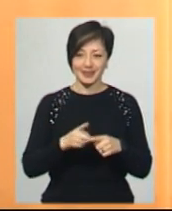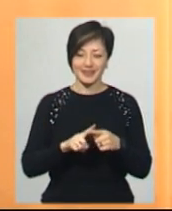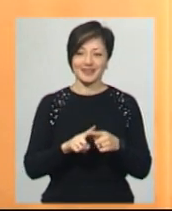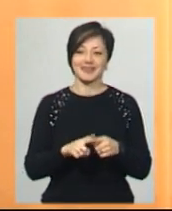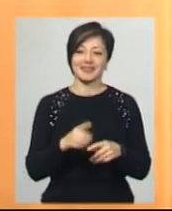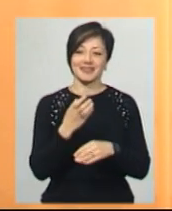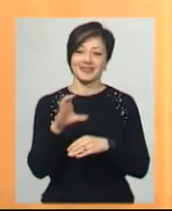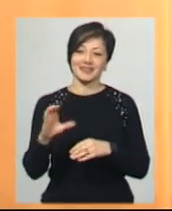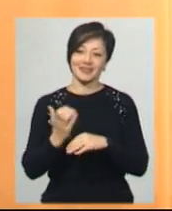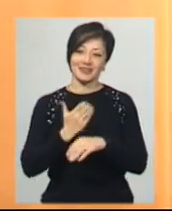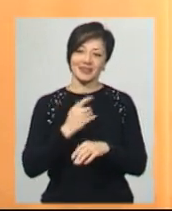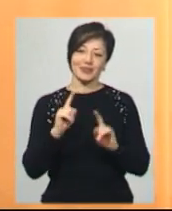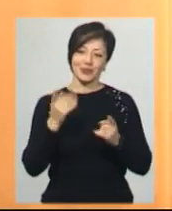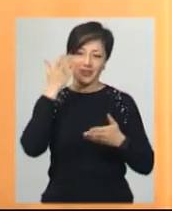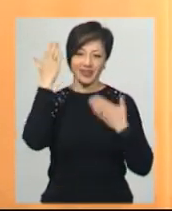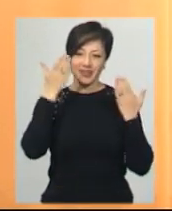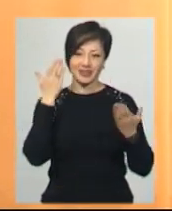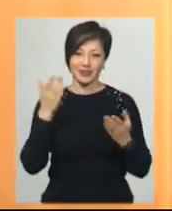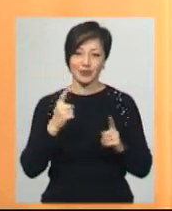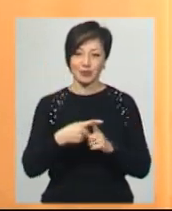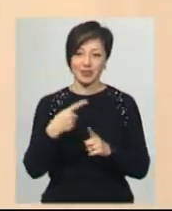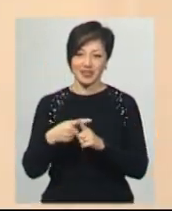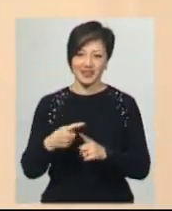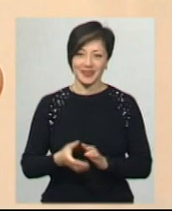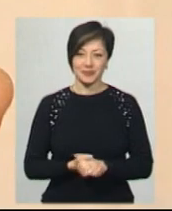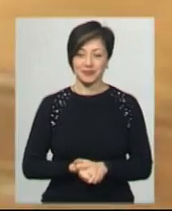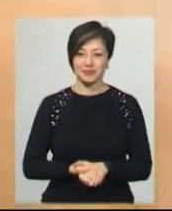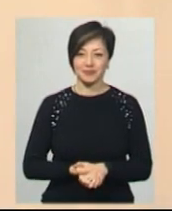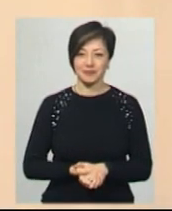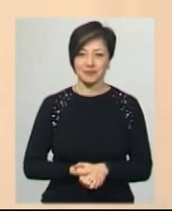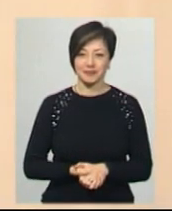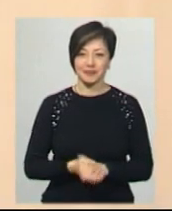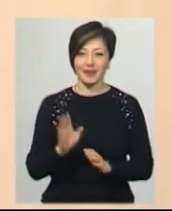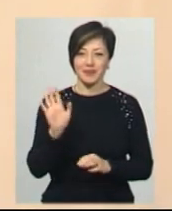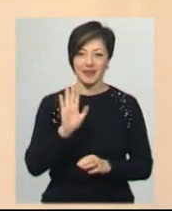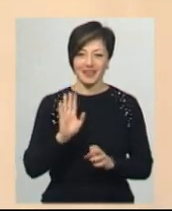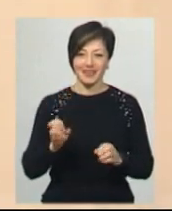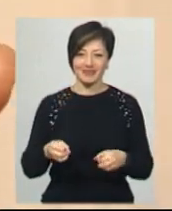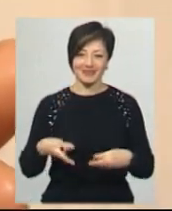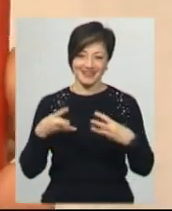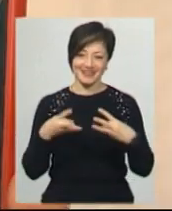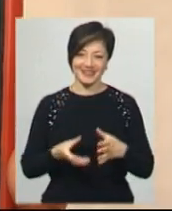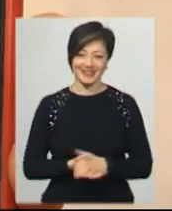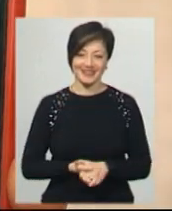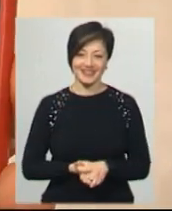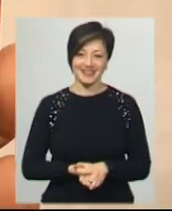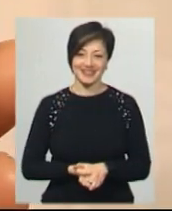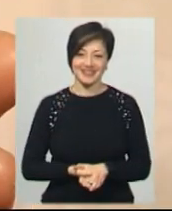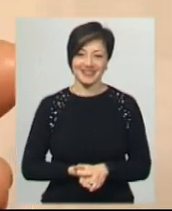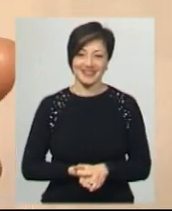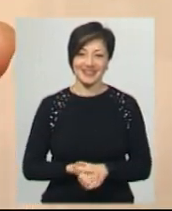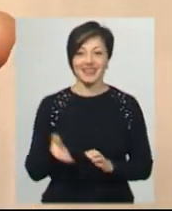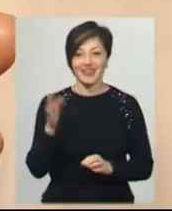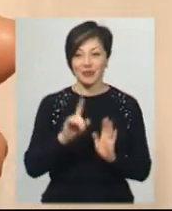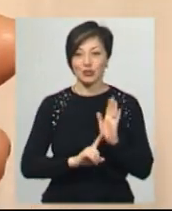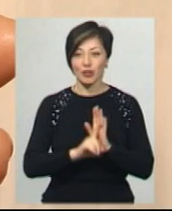нам це відео. Але це дуже весело, дуже позитивно. Привіт, привіт, привіт, дорогенькі. Ну, давайте,